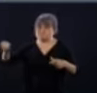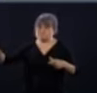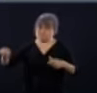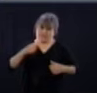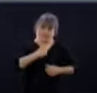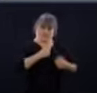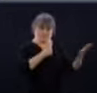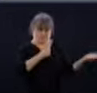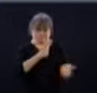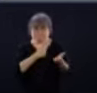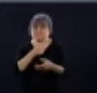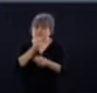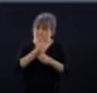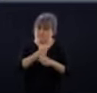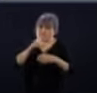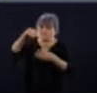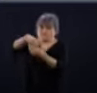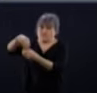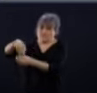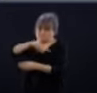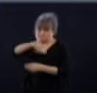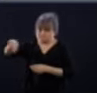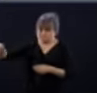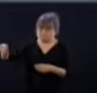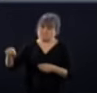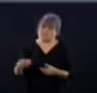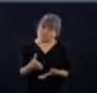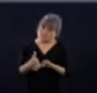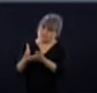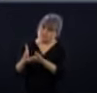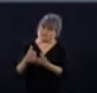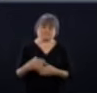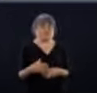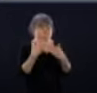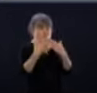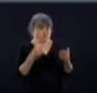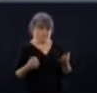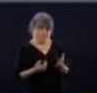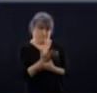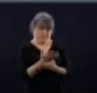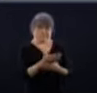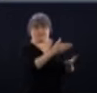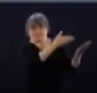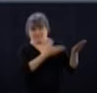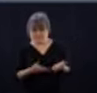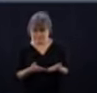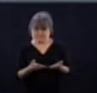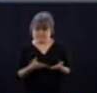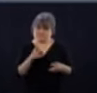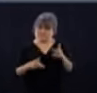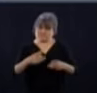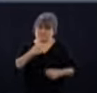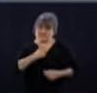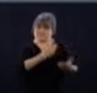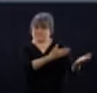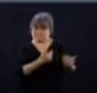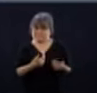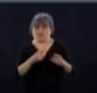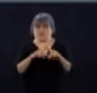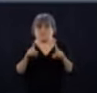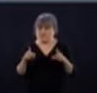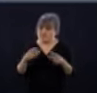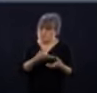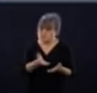prêter main-forte. C'est une très bonne nouvelle, je l'ai dit, que l'arrivée de ces nouvelles personnes, mais il reste qu'on a encore des